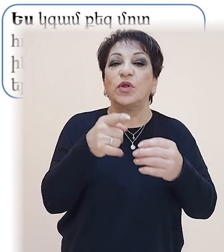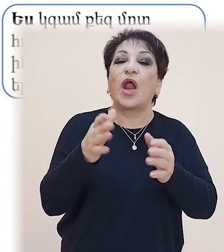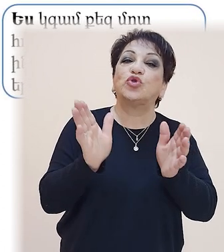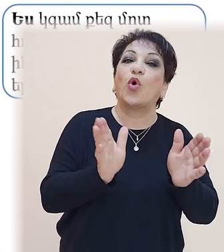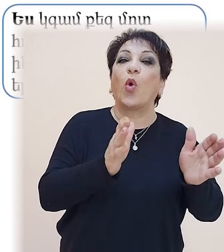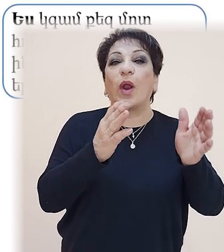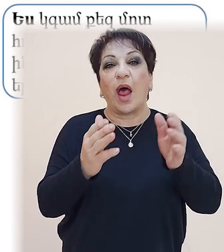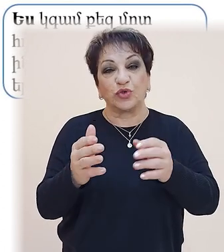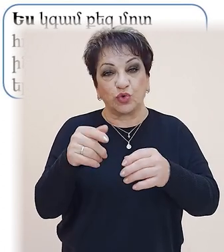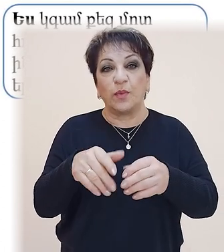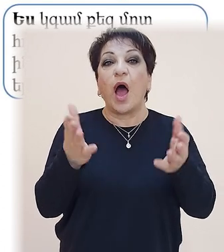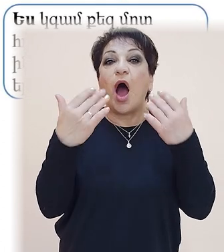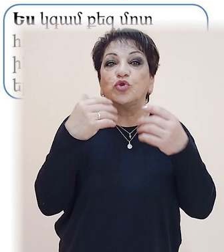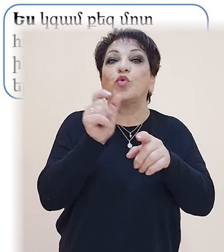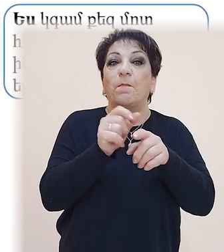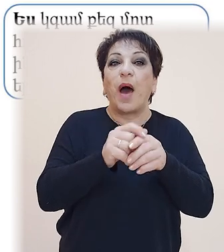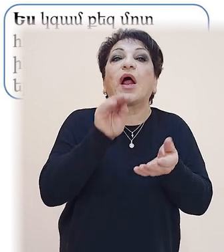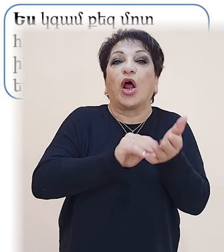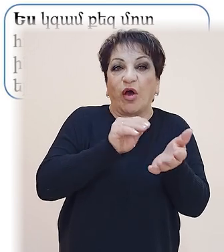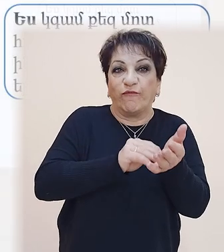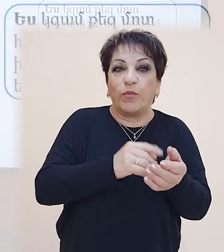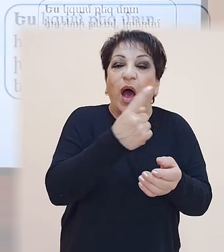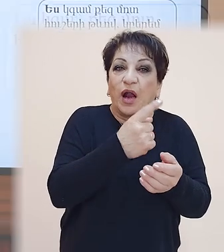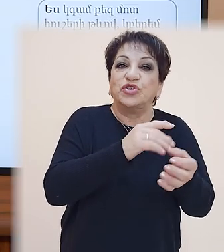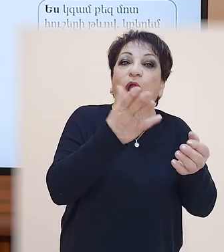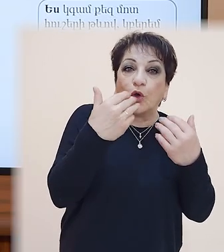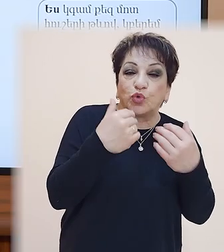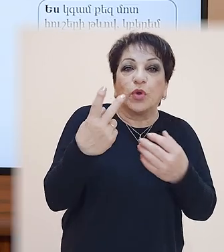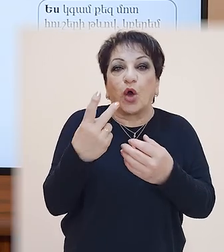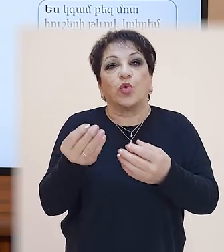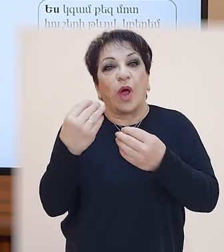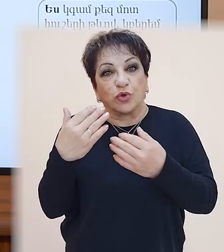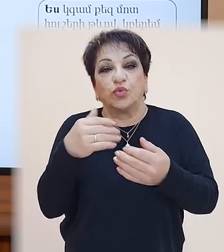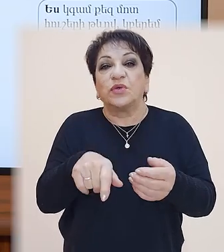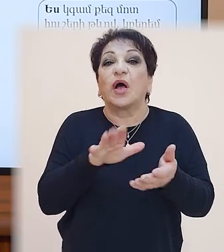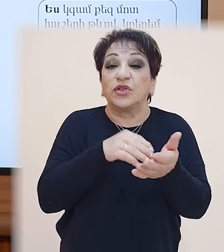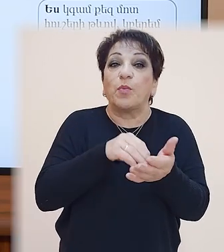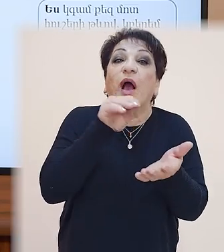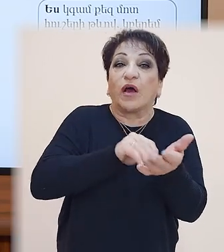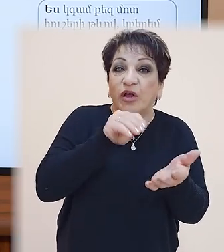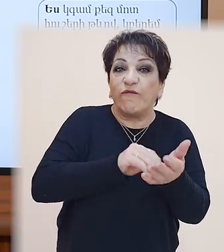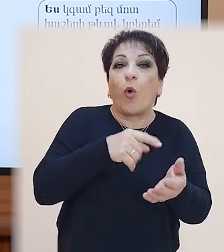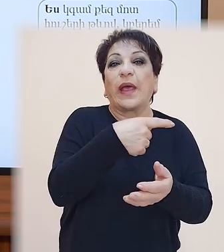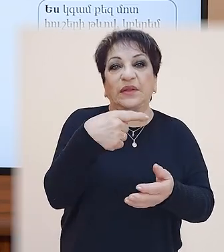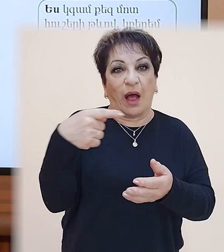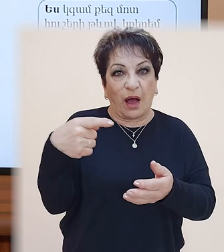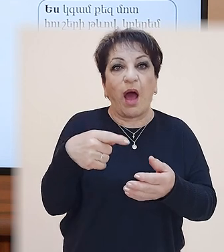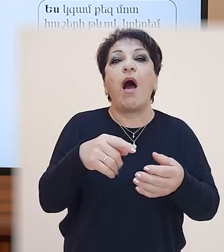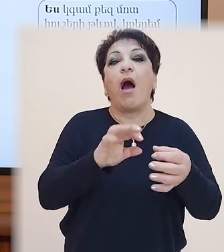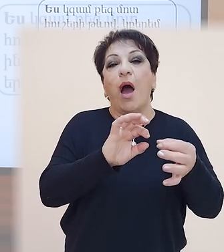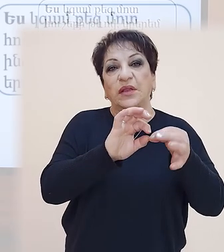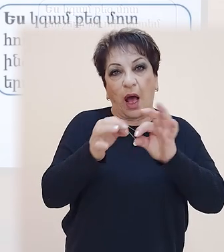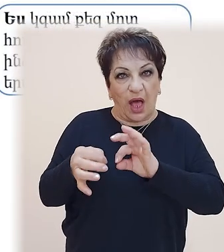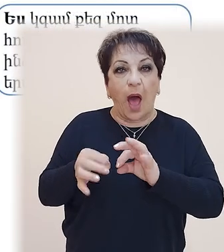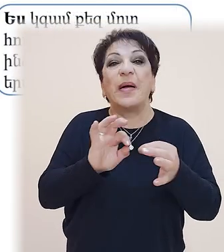երկու դեպքում էլ կրկնվեց աշում բարը և սա կոչում է կրկնվող ենթակայով բարդ համադասական նախադասություն։